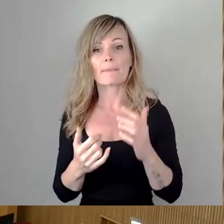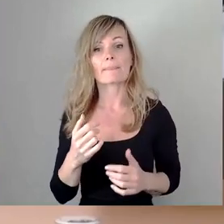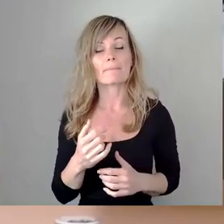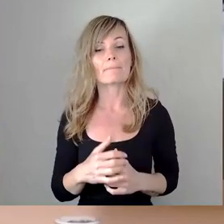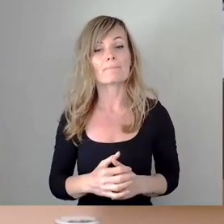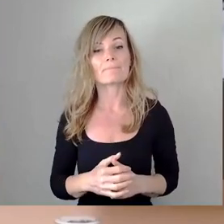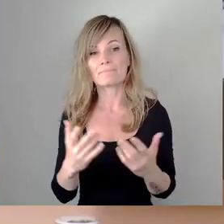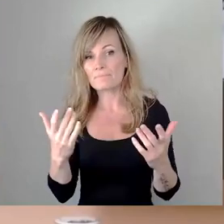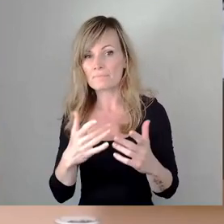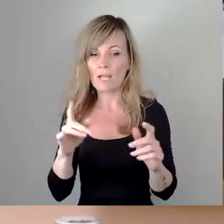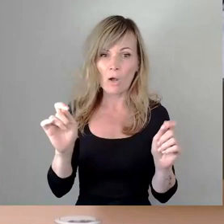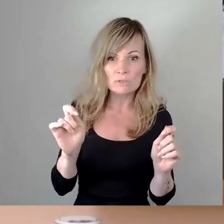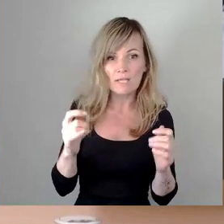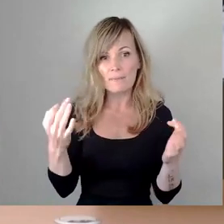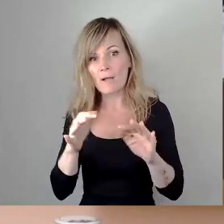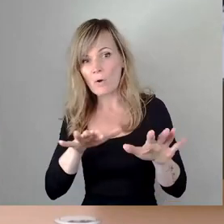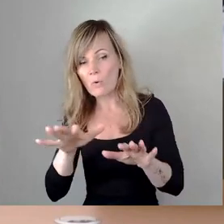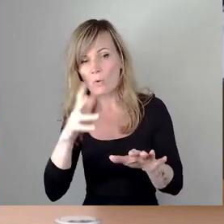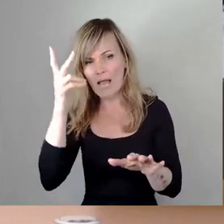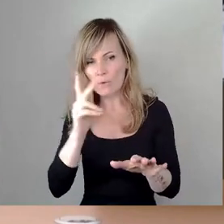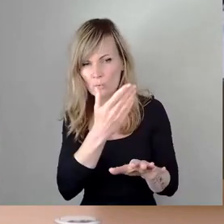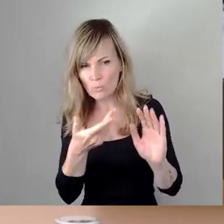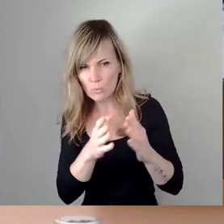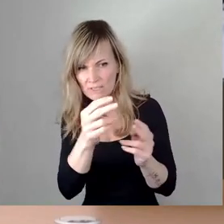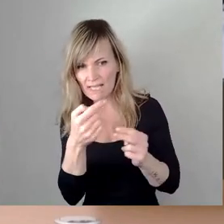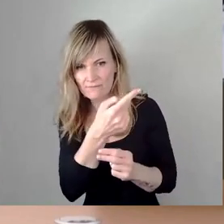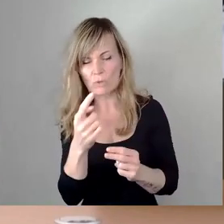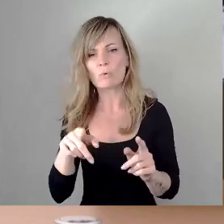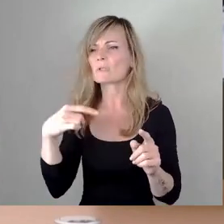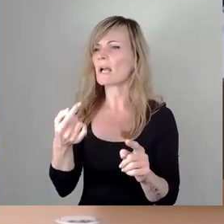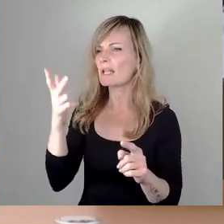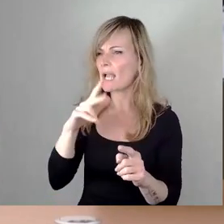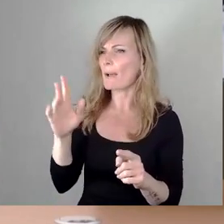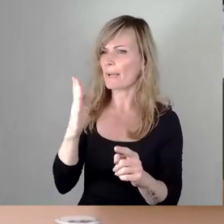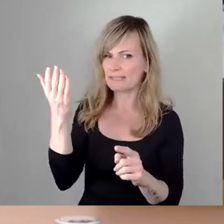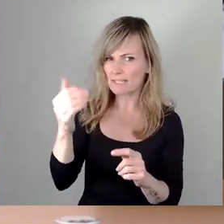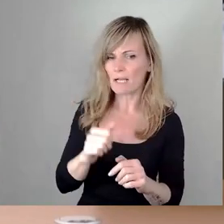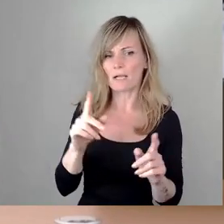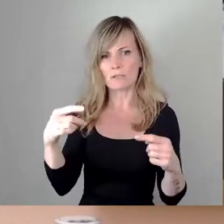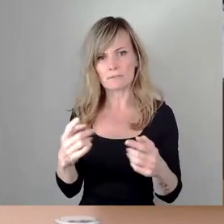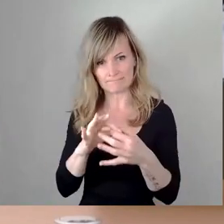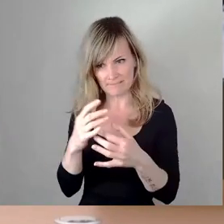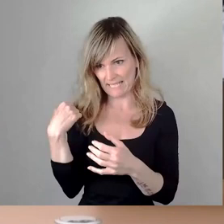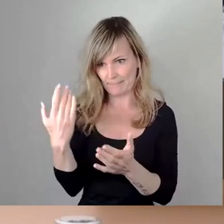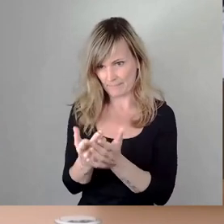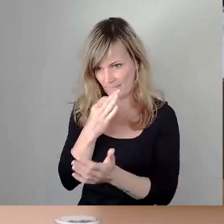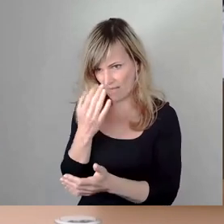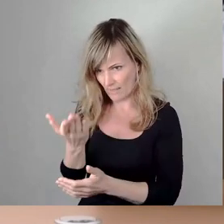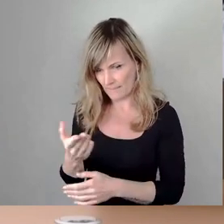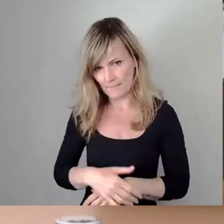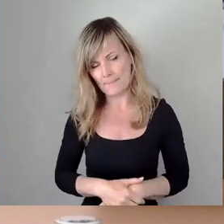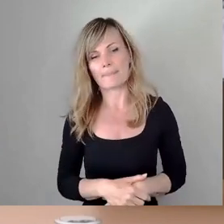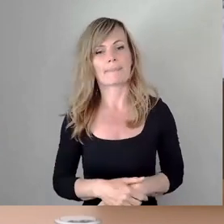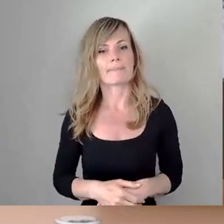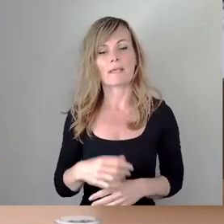in der Auszeit notwendig ist, Kühn würde kurz noch mal Stellung nehmen, dann noch mal Herr Pratzker bitte, was die Frage von Thorsten Hans angeht